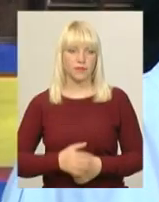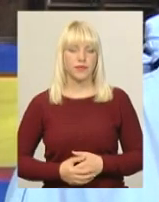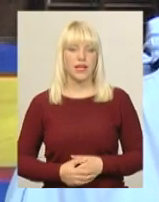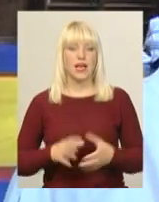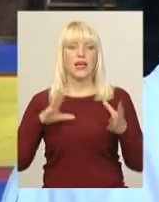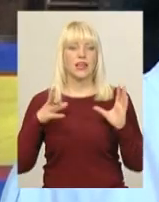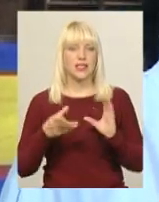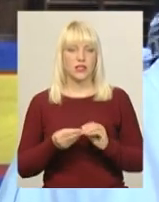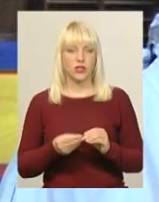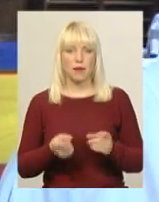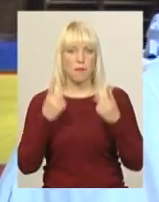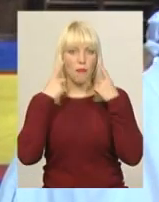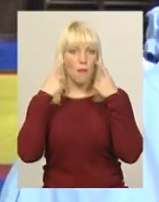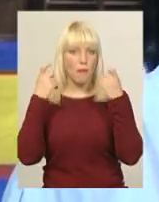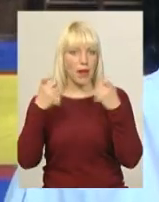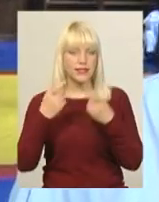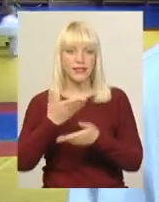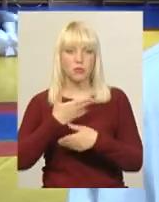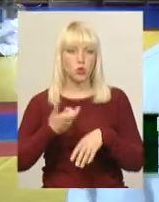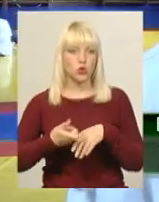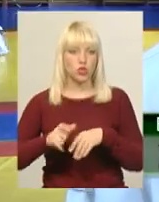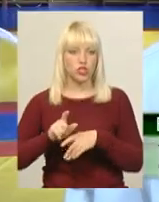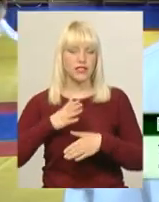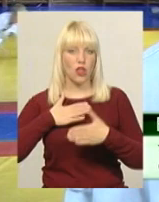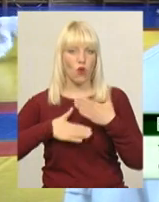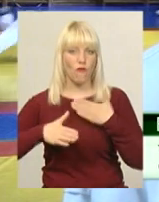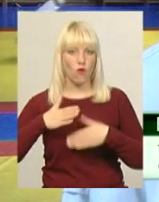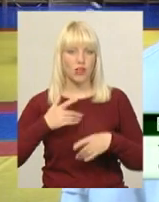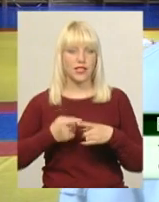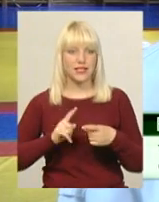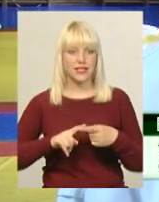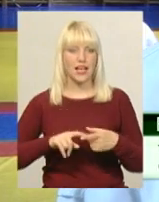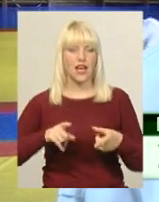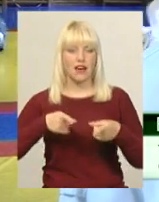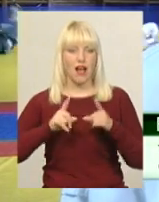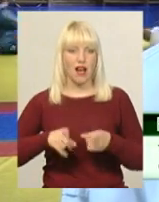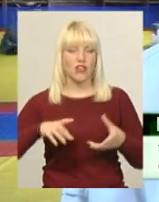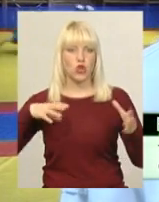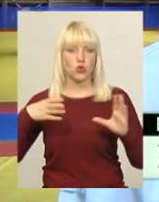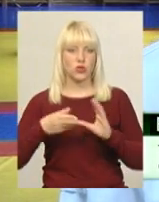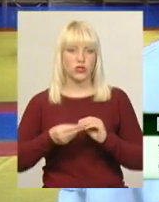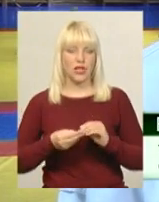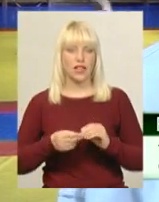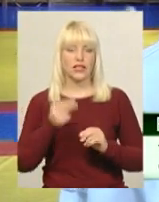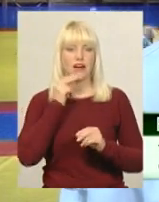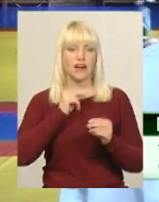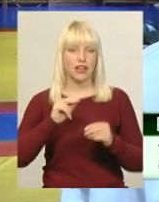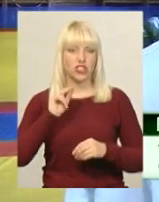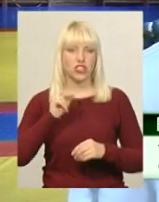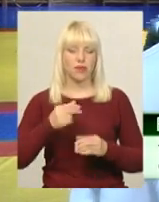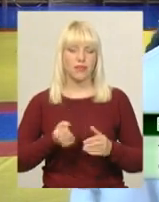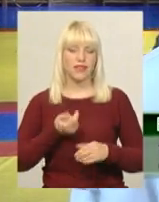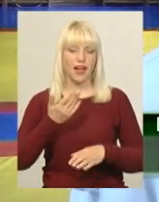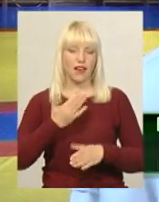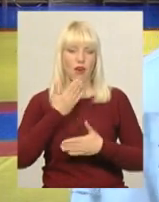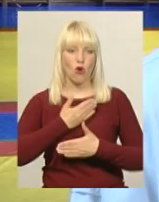Результати просто бомбезні, ми дуже задоволені. Це реально результат, можливо, найкращий за декілька останніх років,